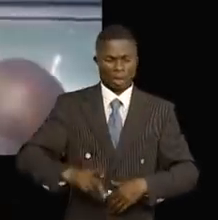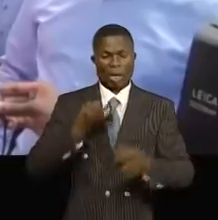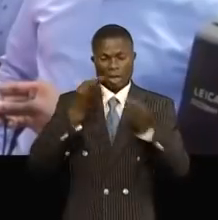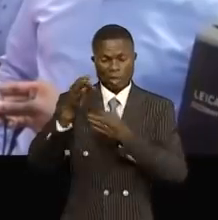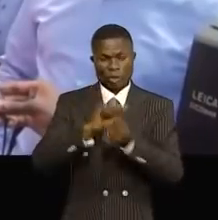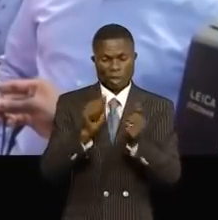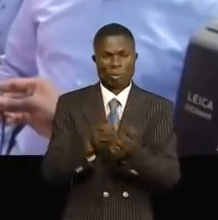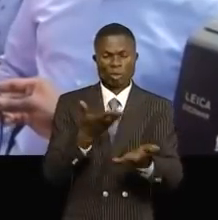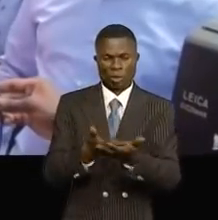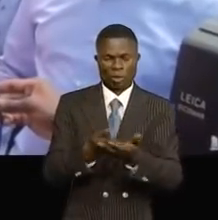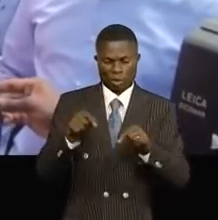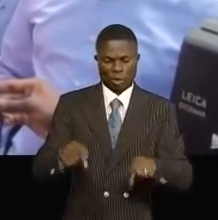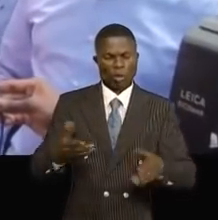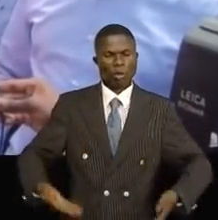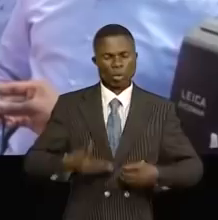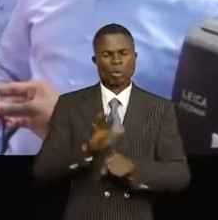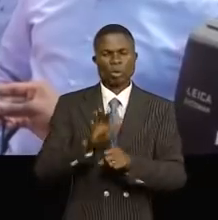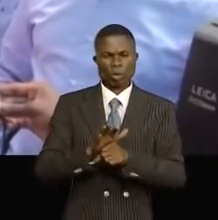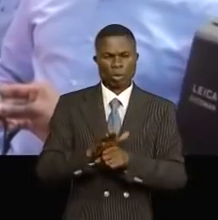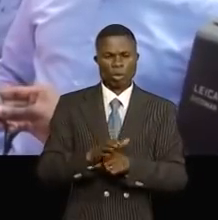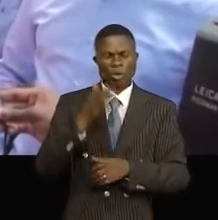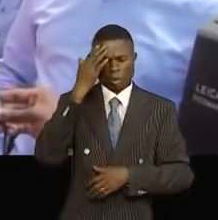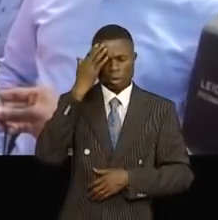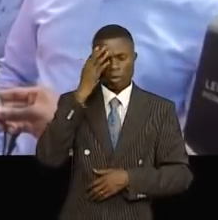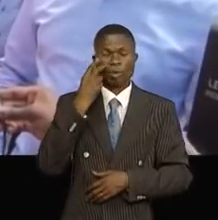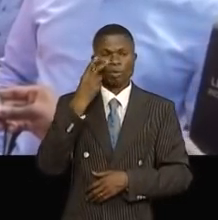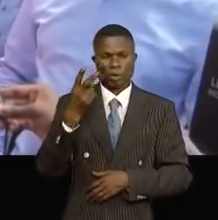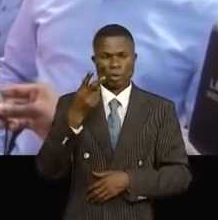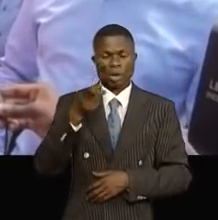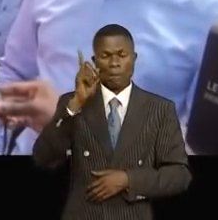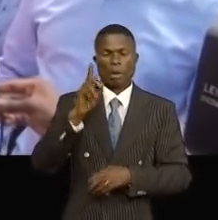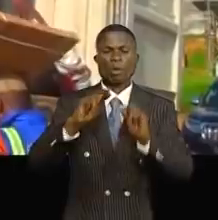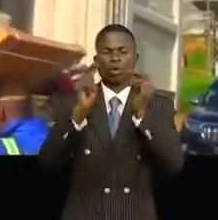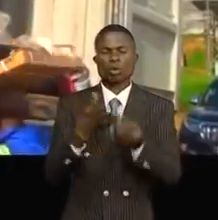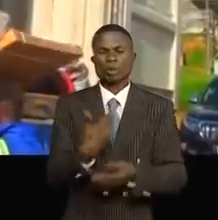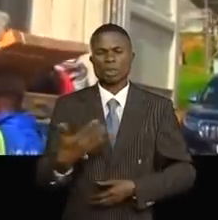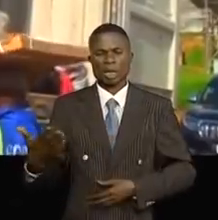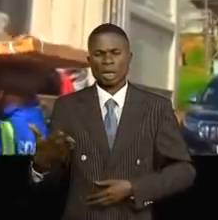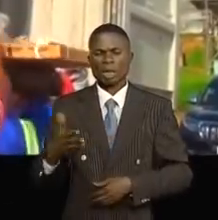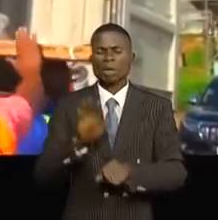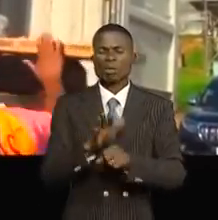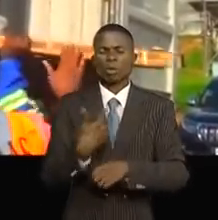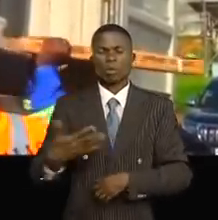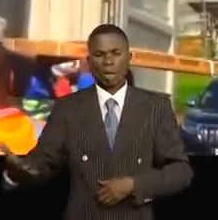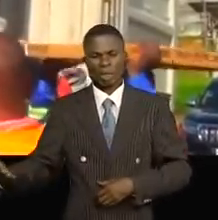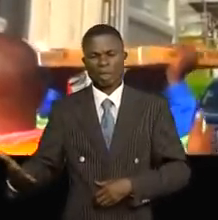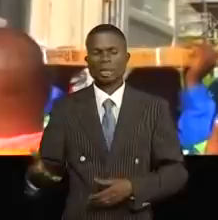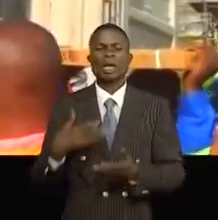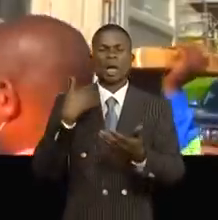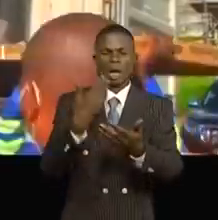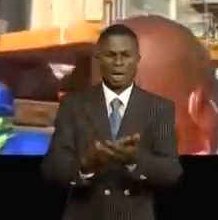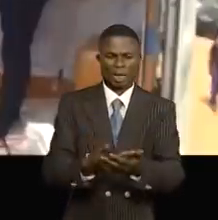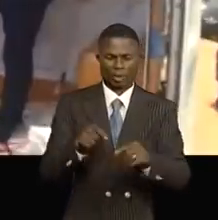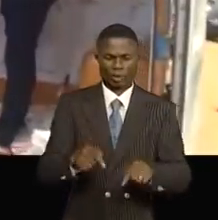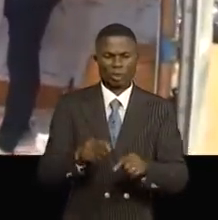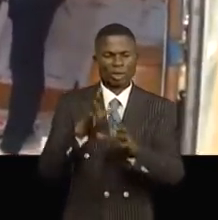Lumumba. Aujourd'hui, nous sommes fiers et contents de savoir que le premier lot, un lot important des matériaux est en train